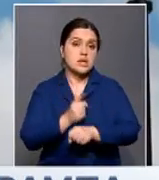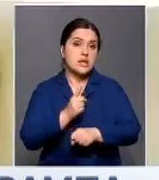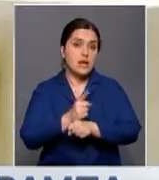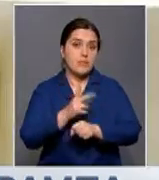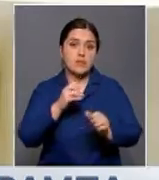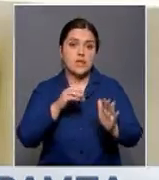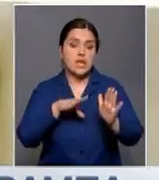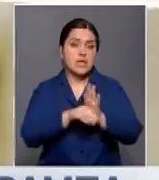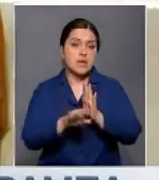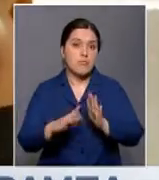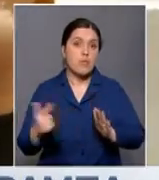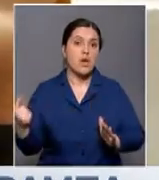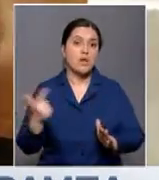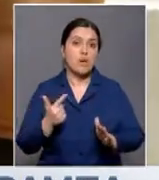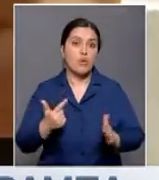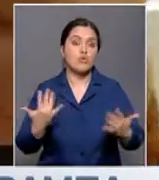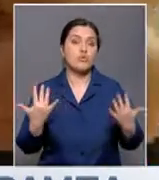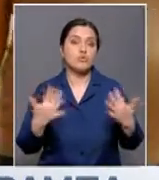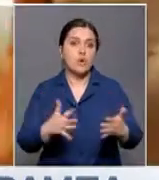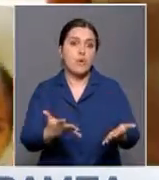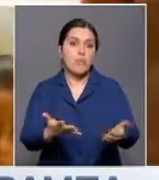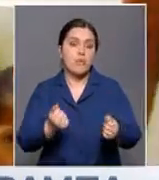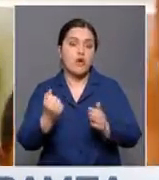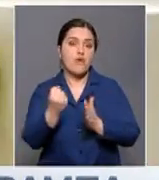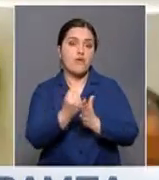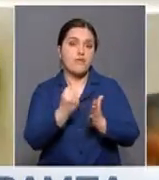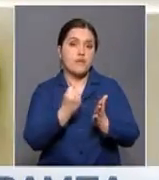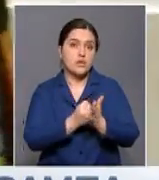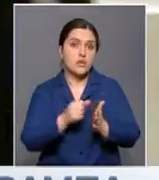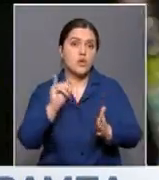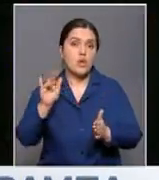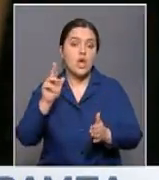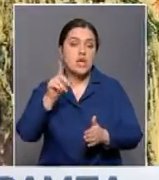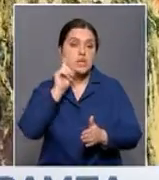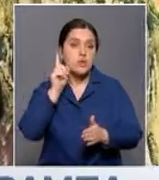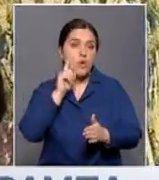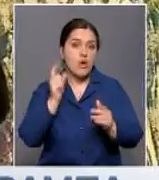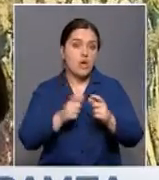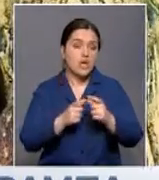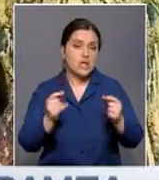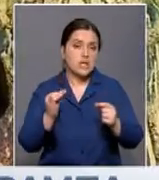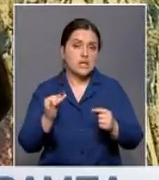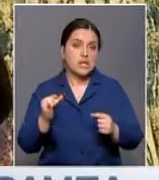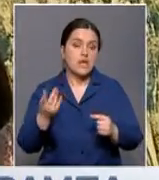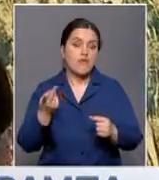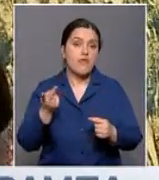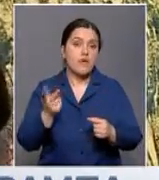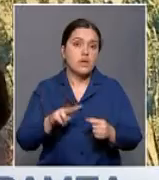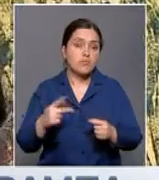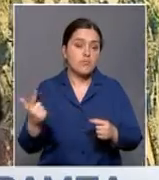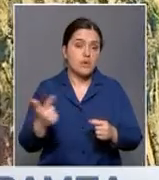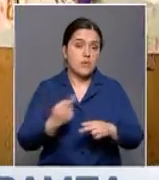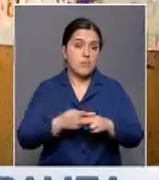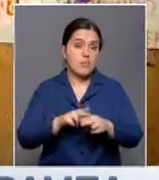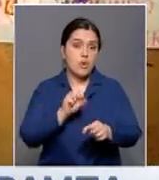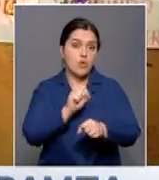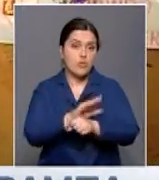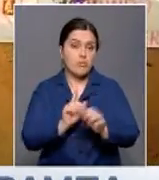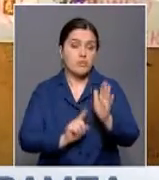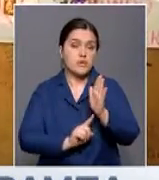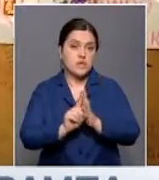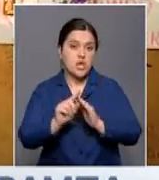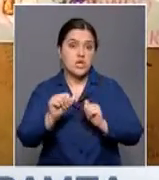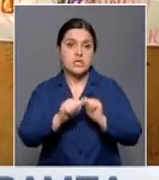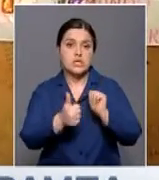распространяется на граждан, уже получивших визы, обладателей грин-карт или с двойным гражданством. Указ вступит в силу уже 16